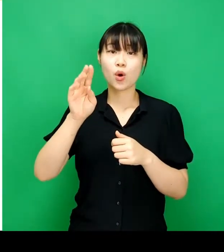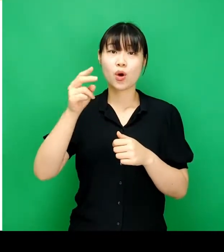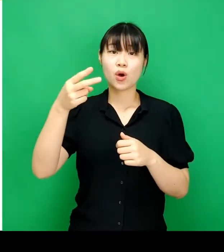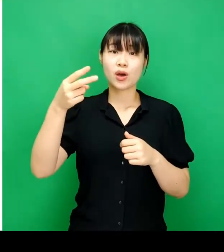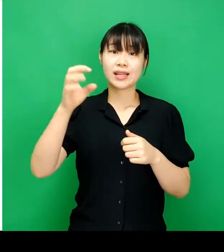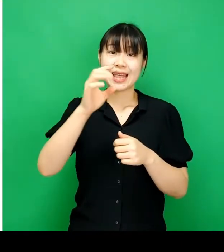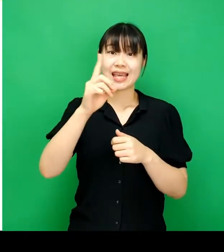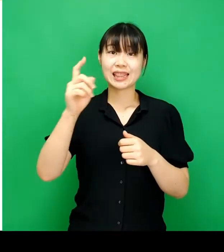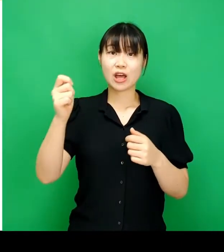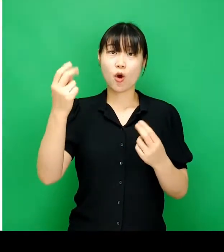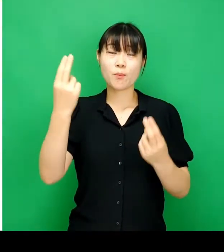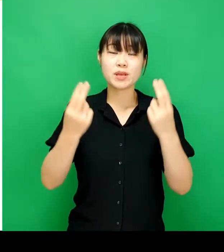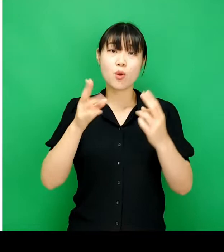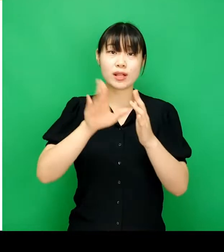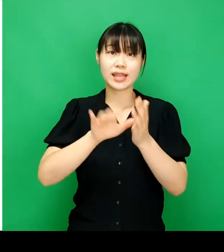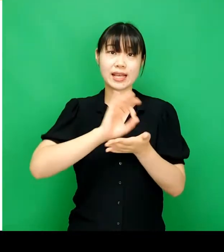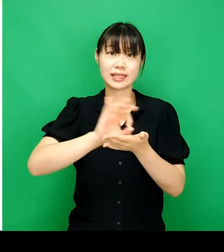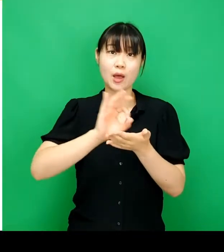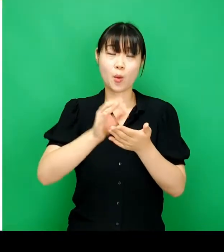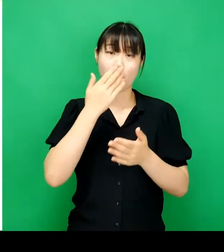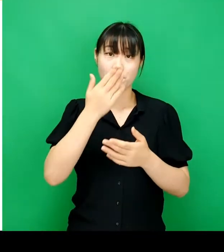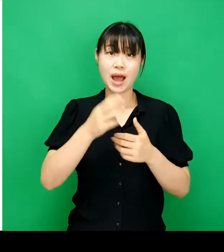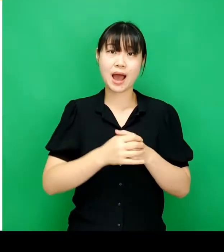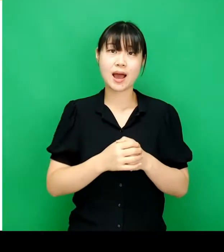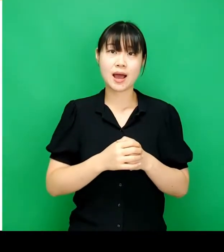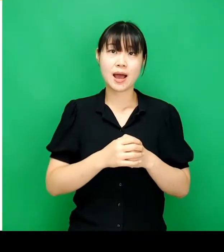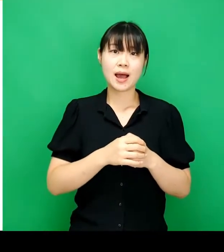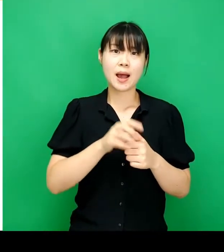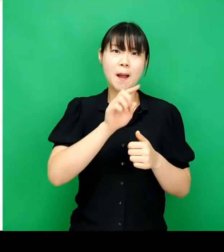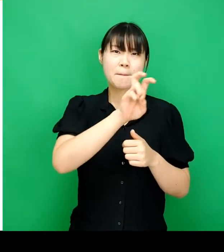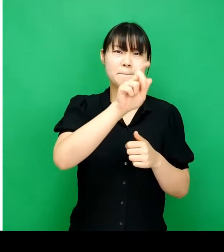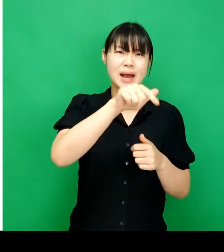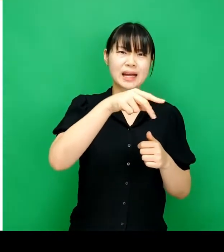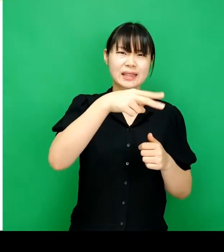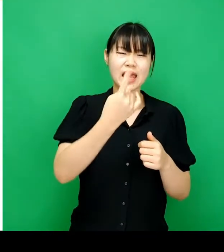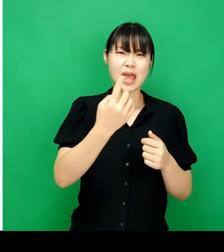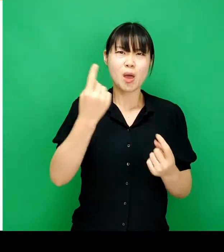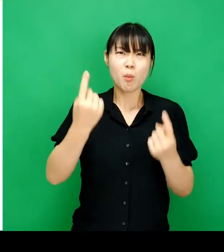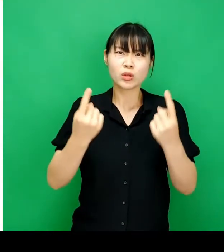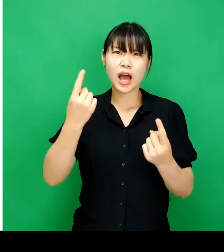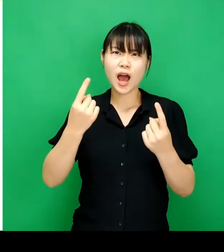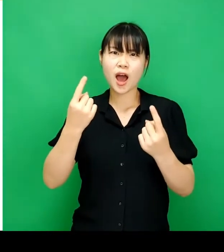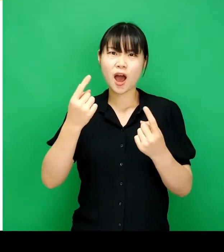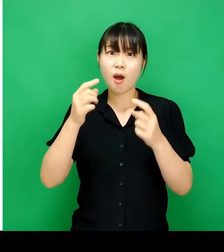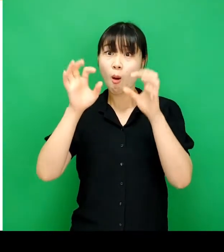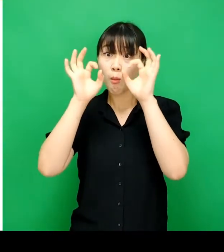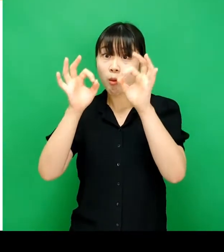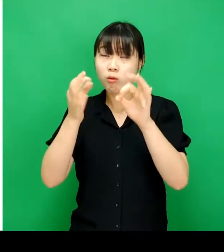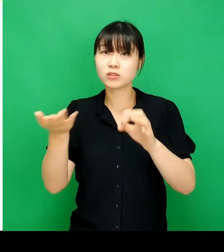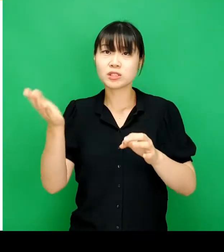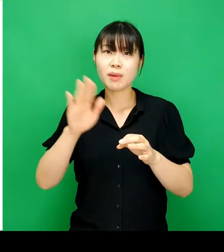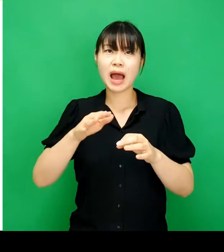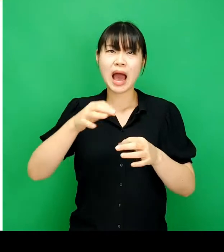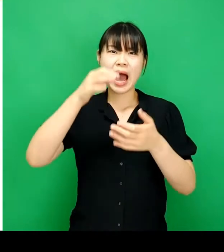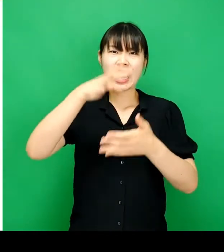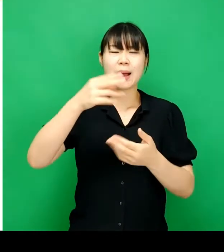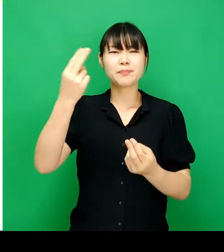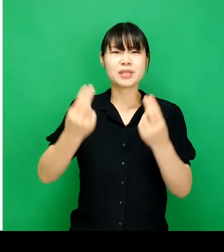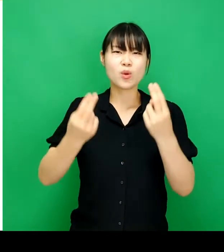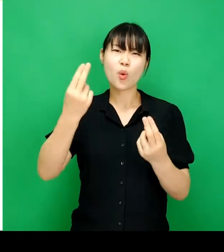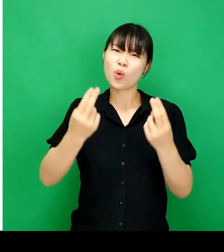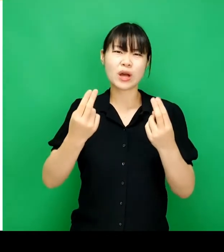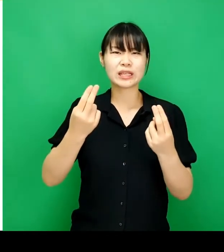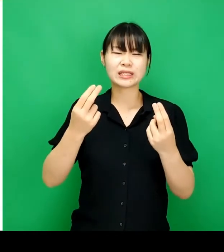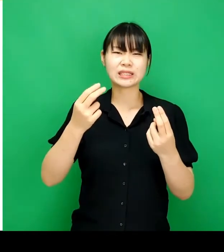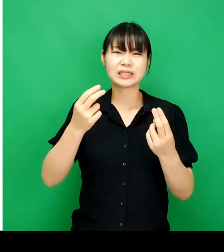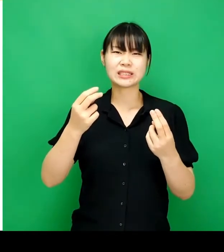버블차트도 데이터를 비교할 때 사용할 수 있습니다. 버블차트는 막대차트보다 눈길을 끌지만 값을 비교하기에는